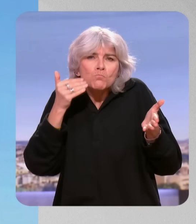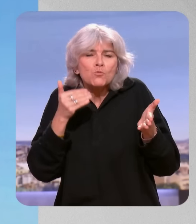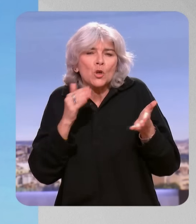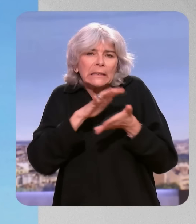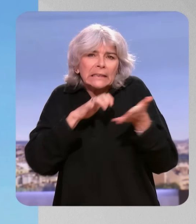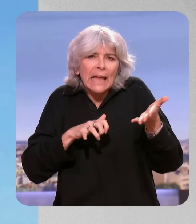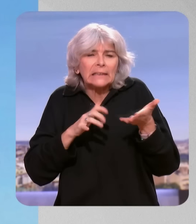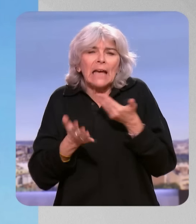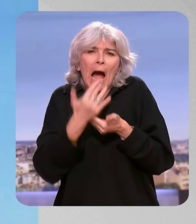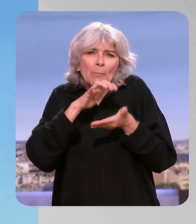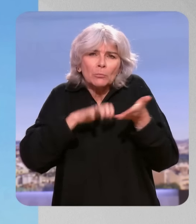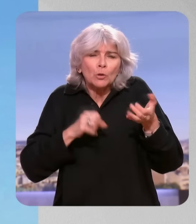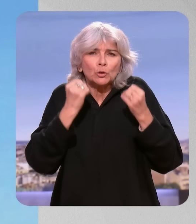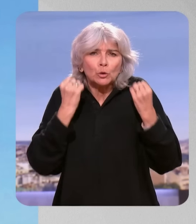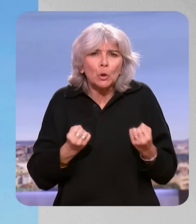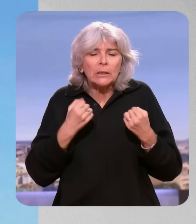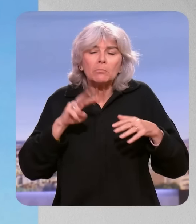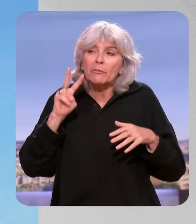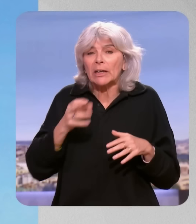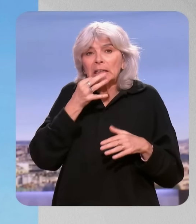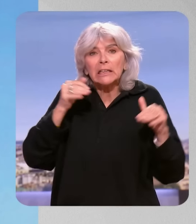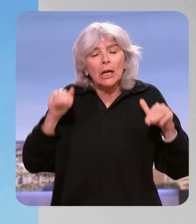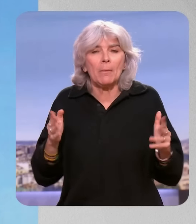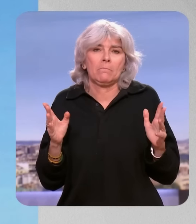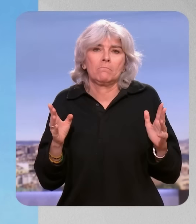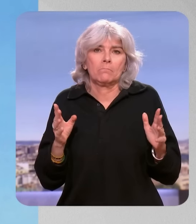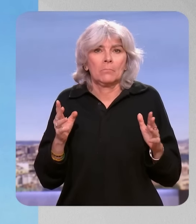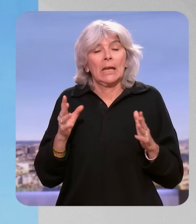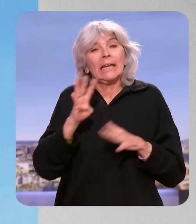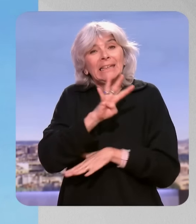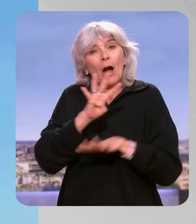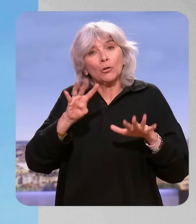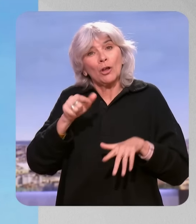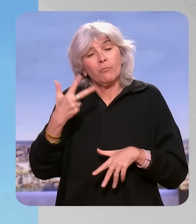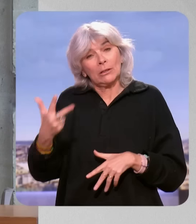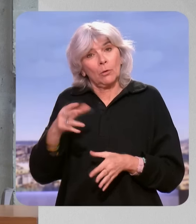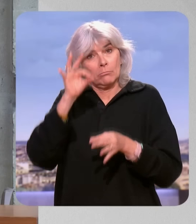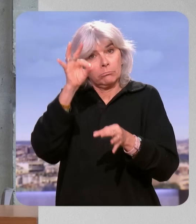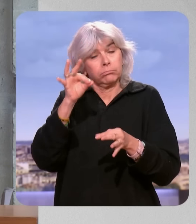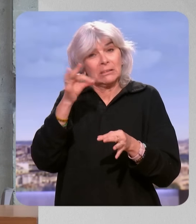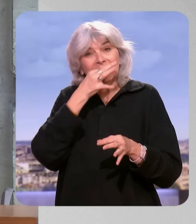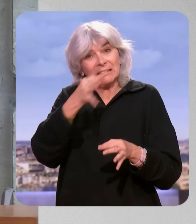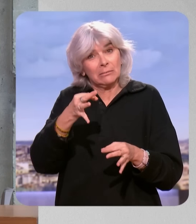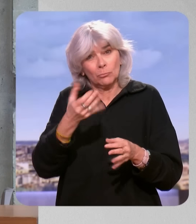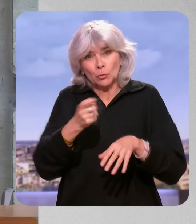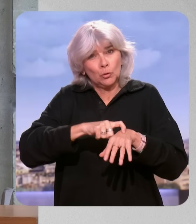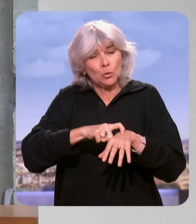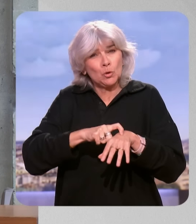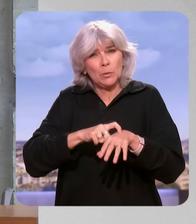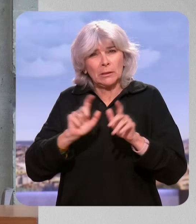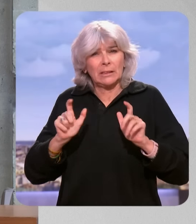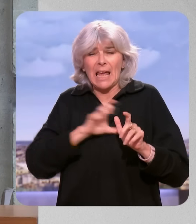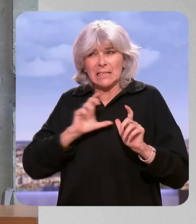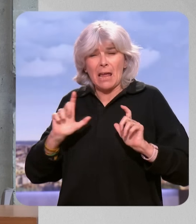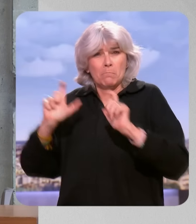des amendements solides, etc. Mais je vous rappelle qu'une fois que le 49-3 est déposé, il y aura immédiatement une motion de censure.